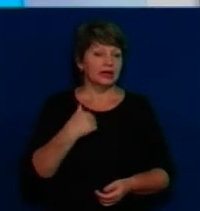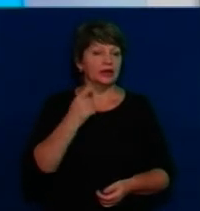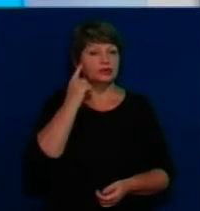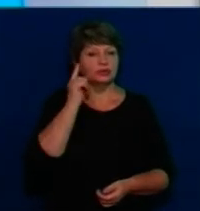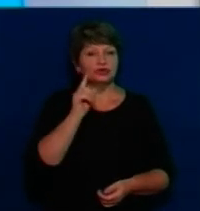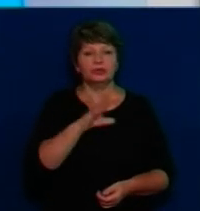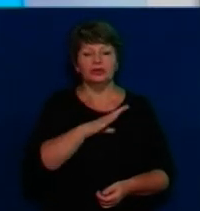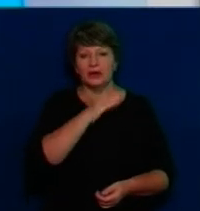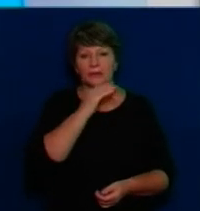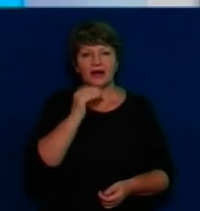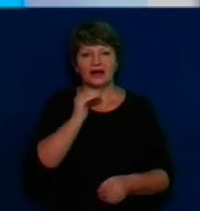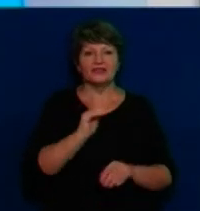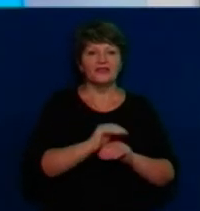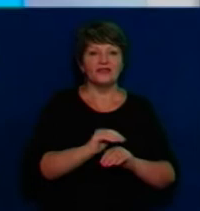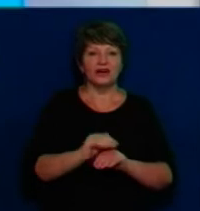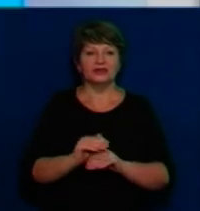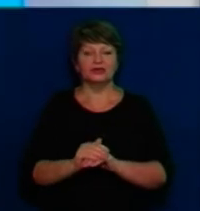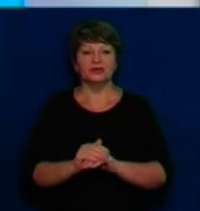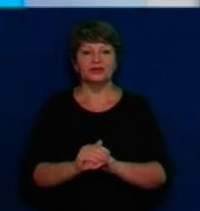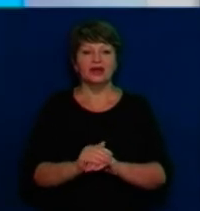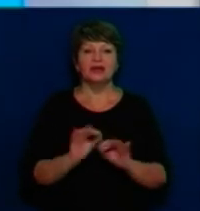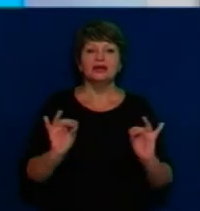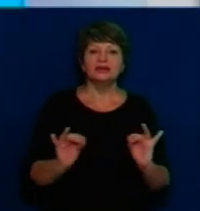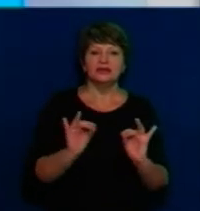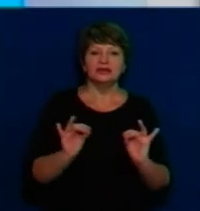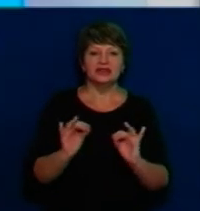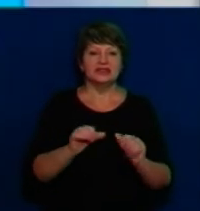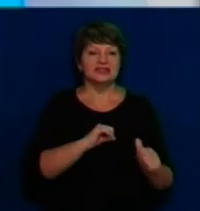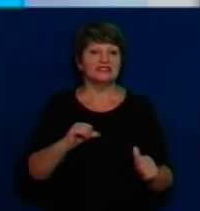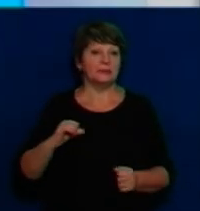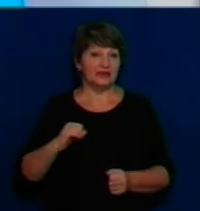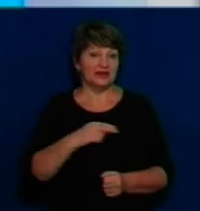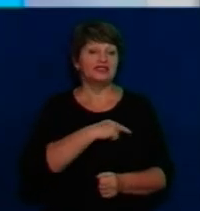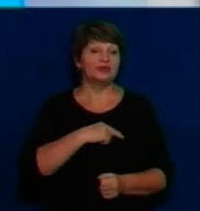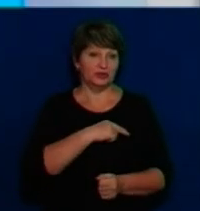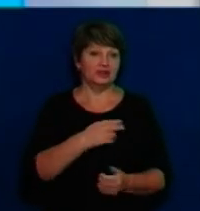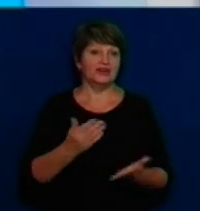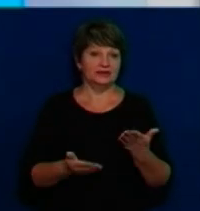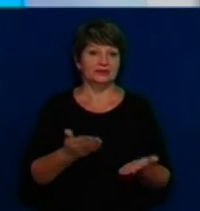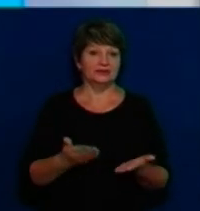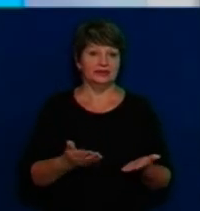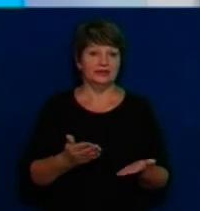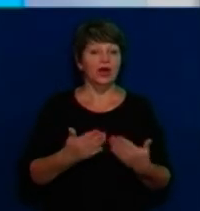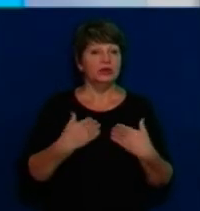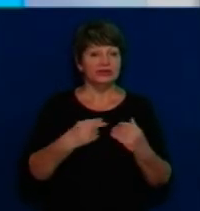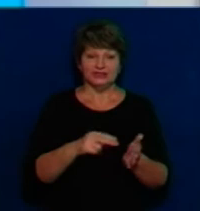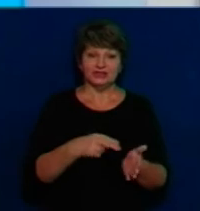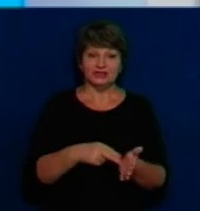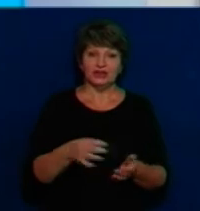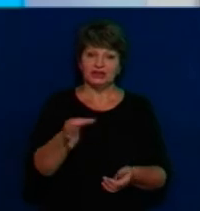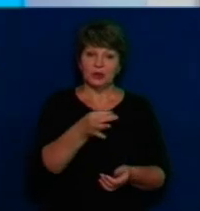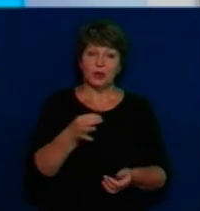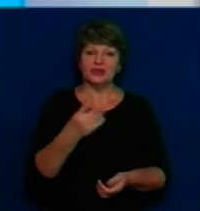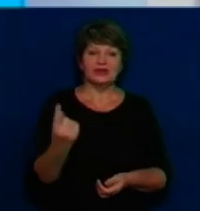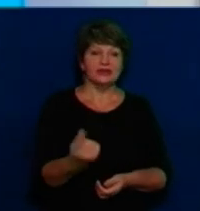багато факторів грало, багато інтересів самих і депутатів теж грало. В нас Черкаська область єдина,